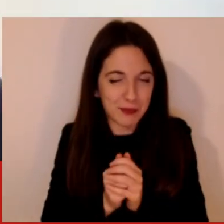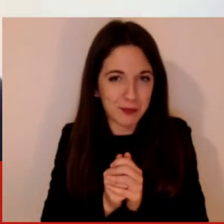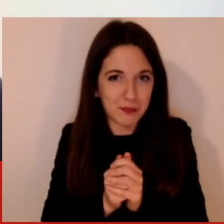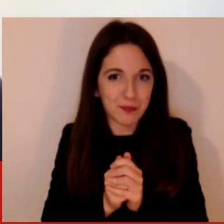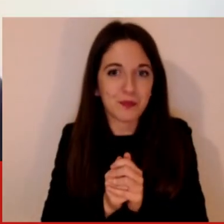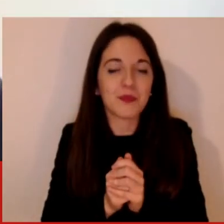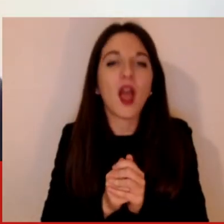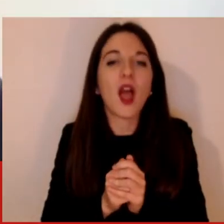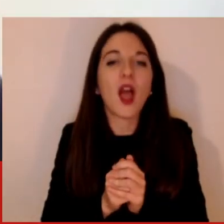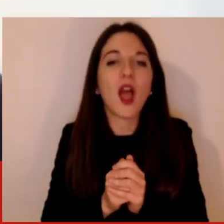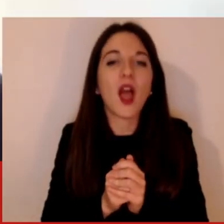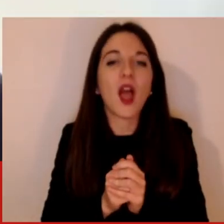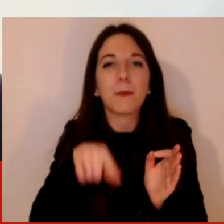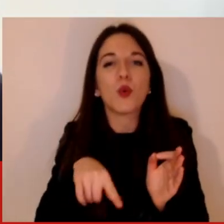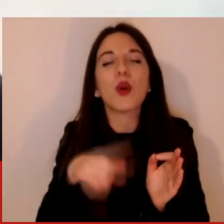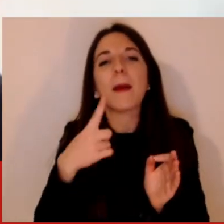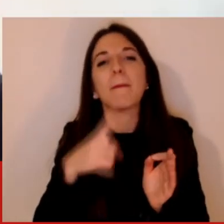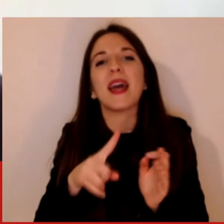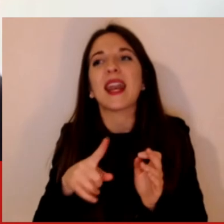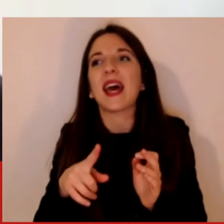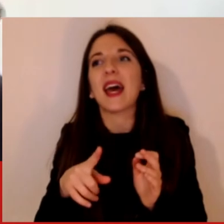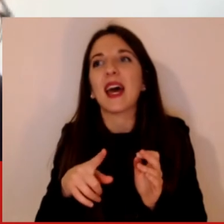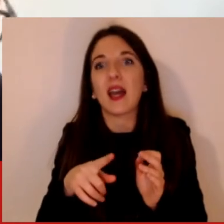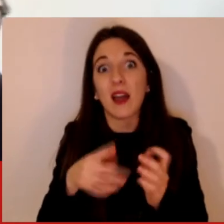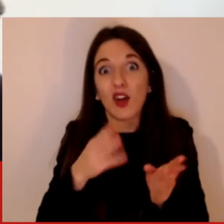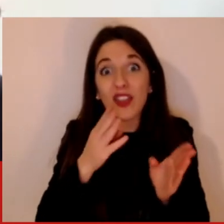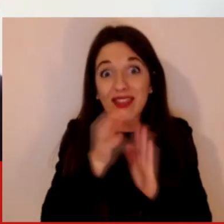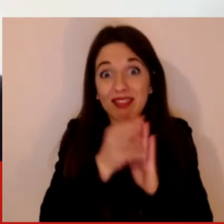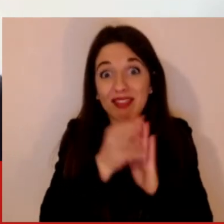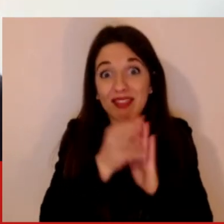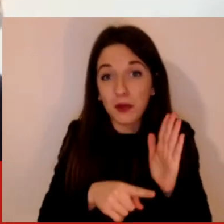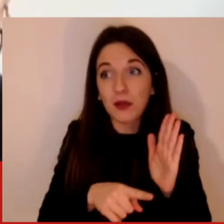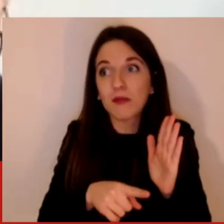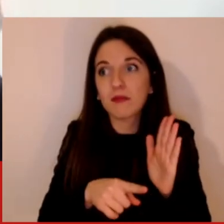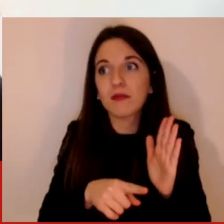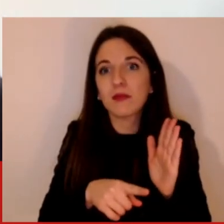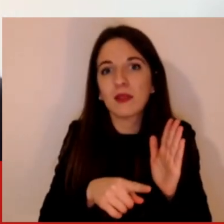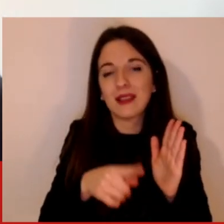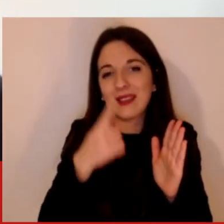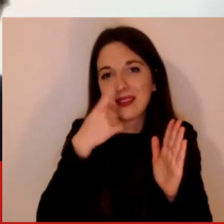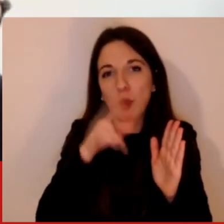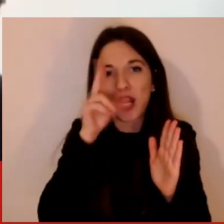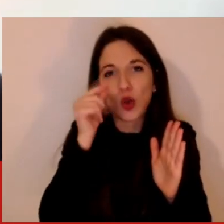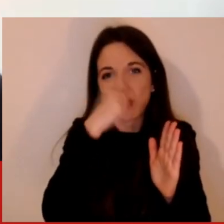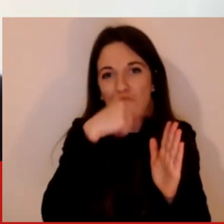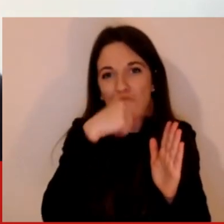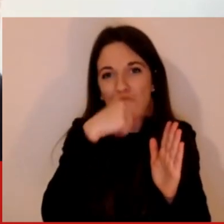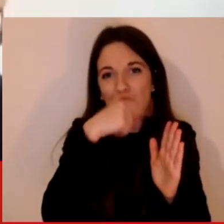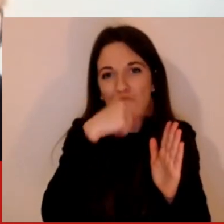giudiziario e così via. Purtroppo questo è un problema grande, come creare algoritmi che siano trasparenti, dove i dati siano